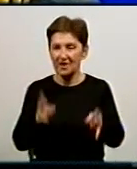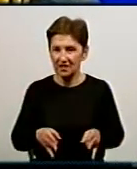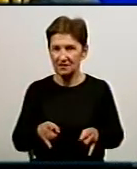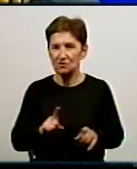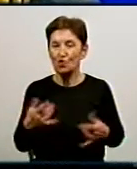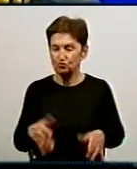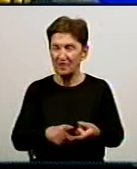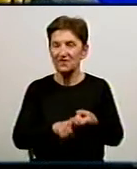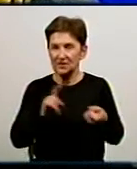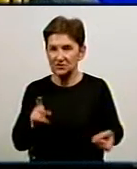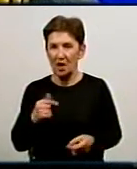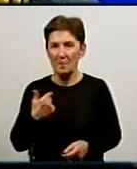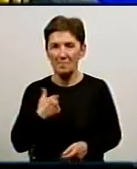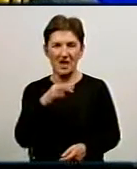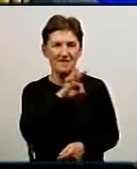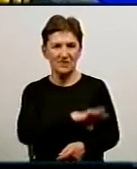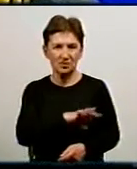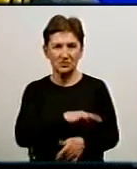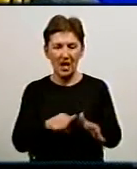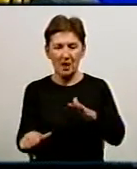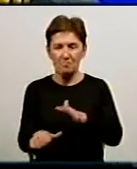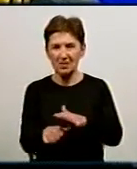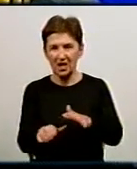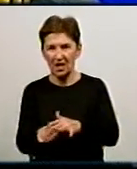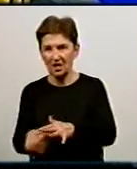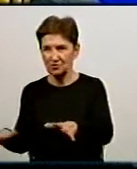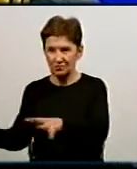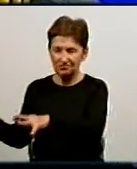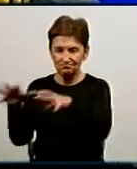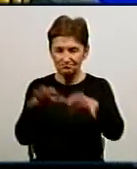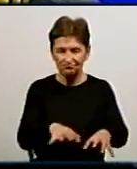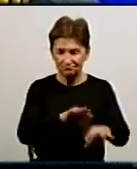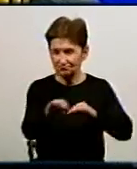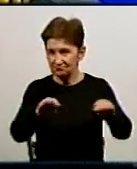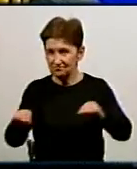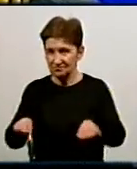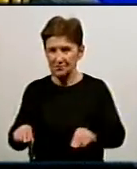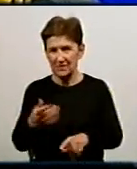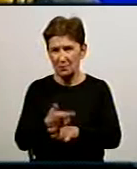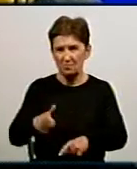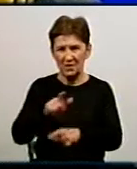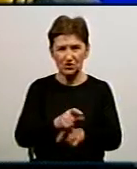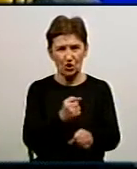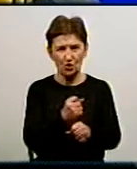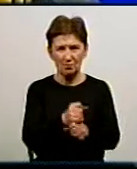ми відключили, то ми користуємося, виводимо бригаду, користуємося її можливості, виконуємо, стараємося виконати якнайбільше робіт.